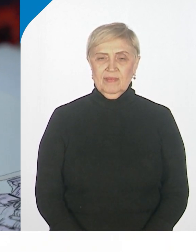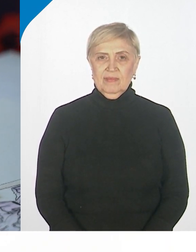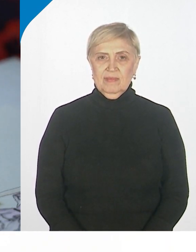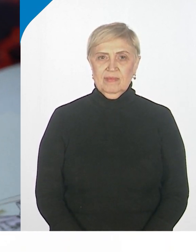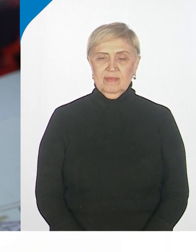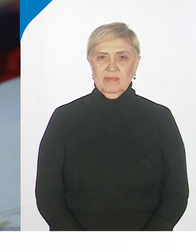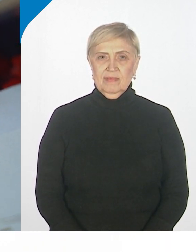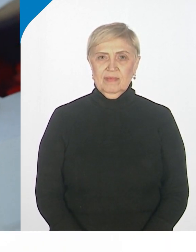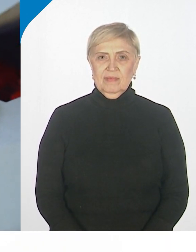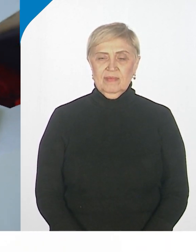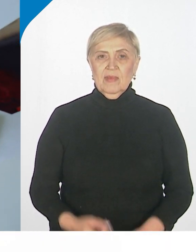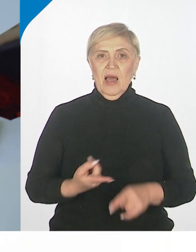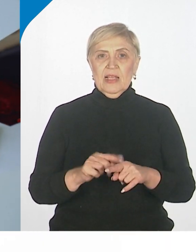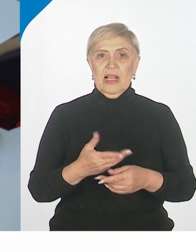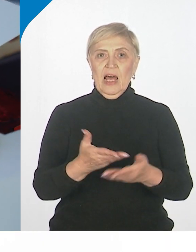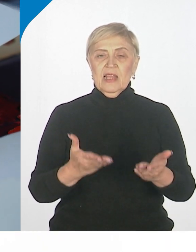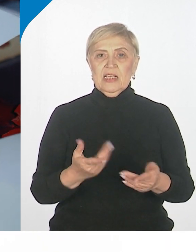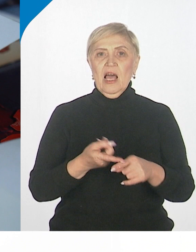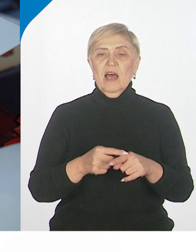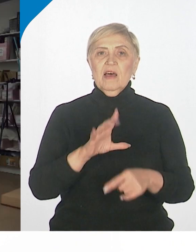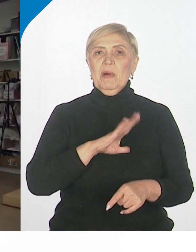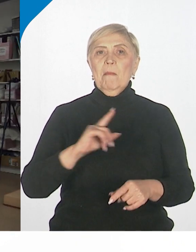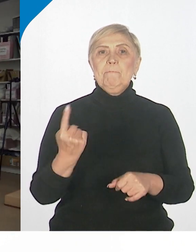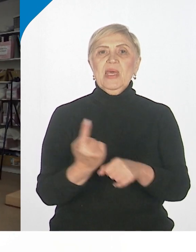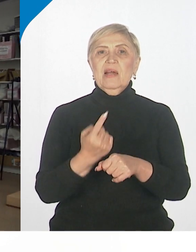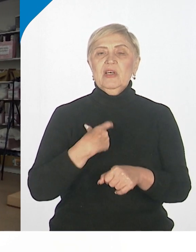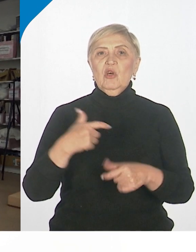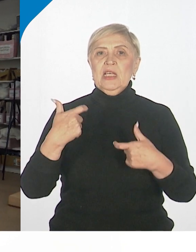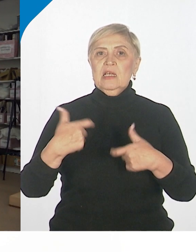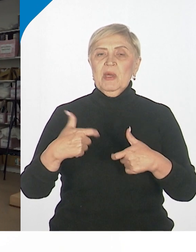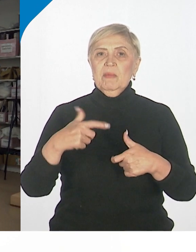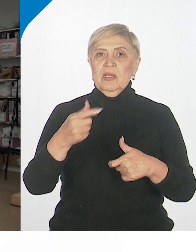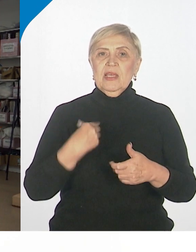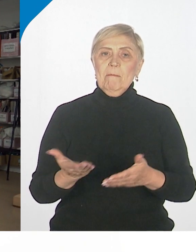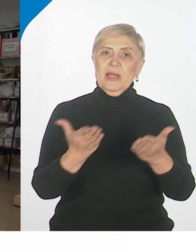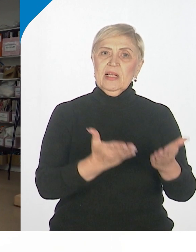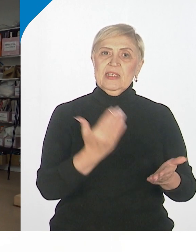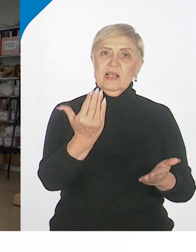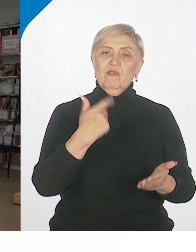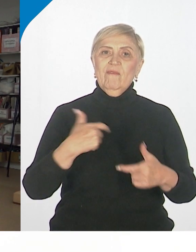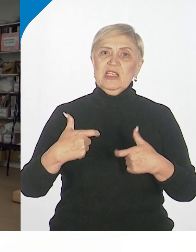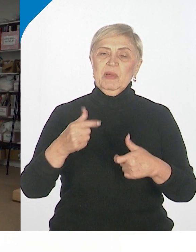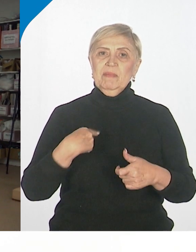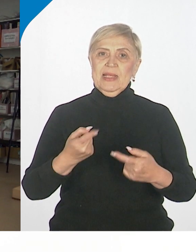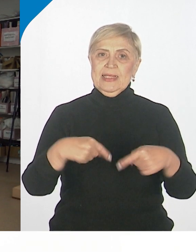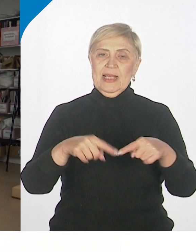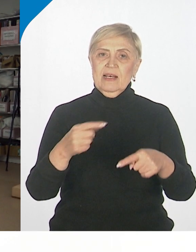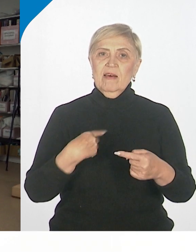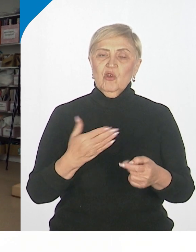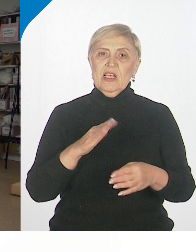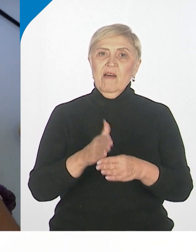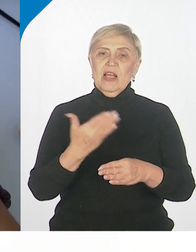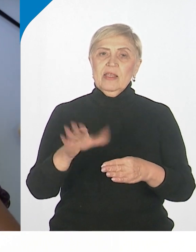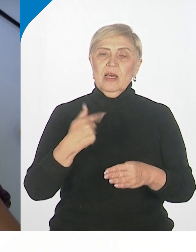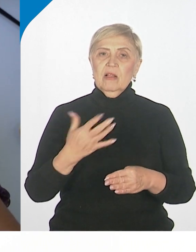Для нас это тоже был своего рода такой первый эксперимент я пригласила его в экспериментальный цех в отдел разработки в качестве стажера